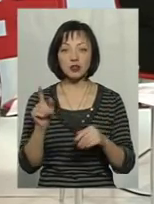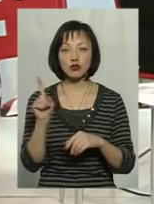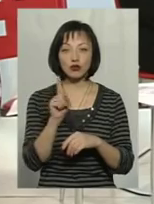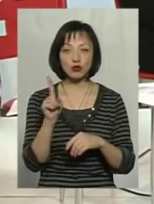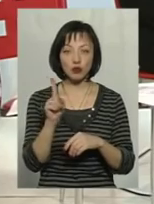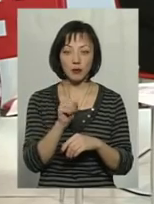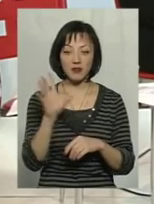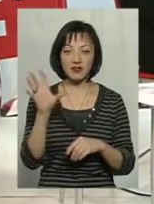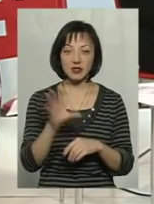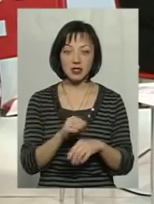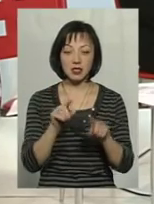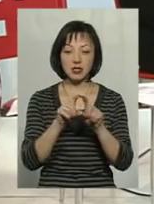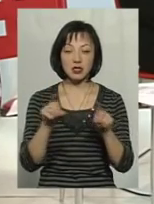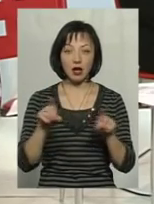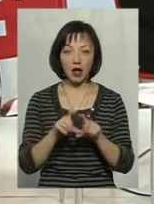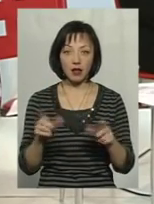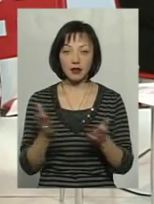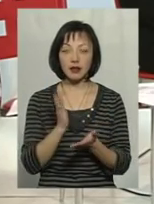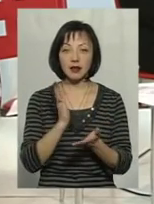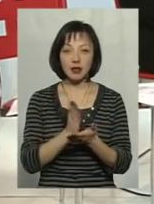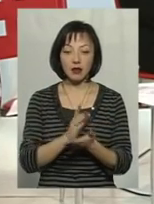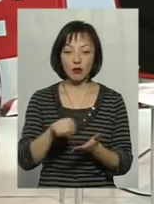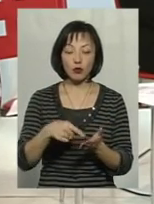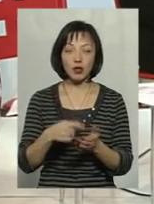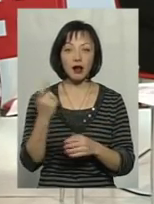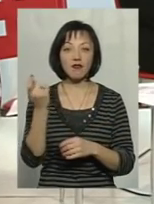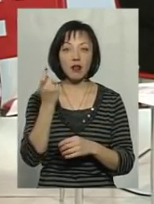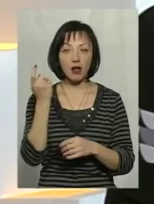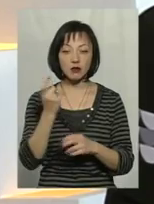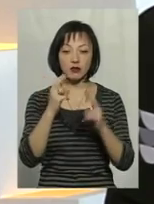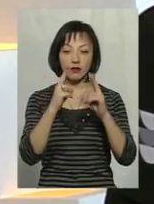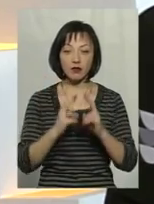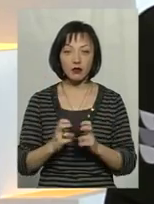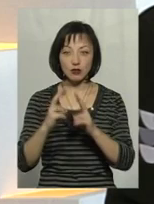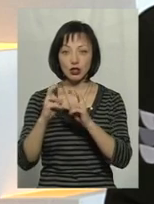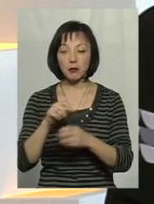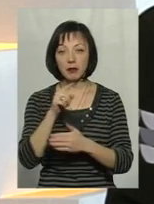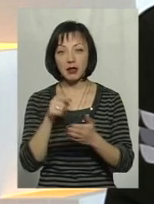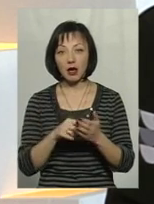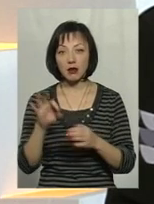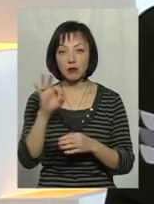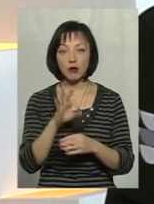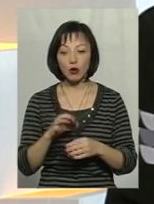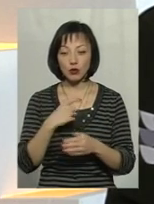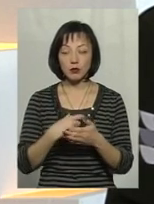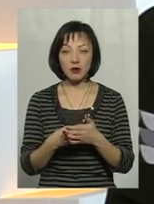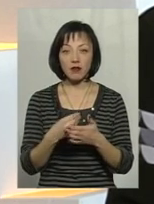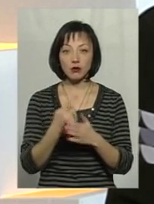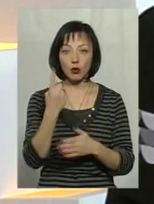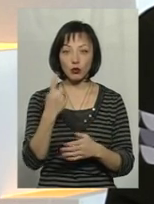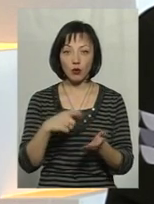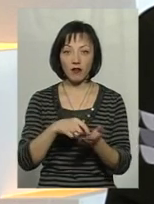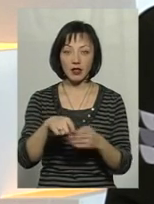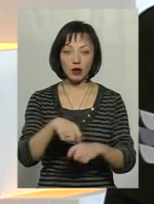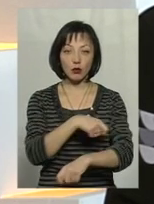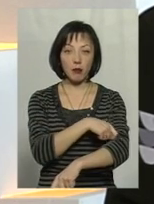всі заклади, які є в комунальній власності, вивчити питання щодо собівартості одного квадратного